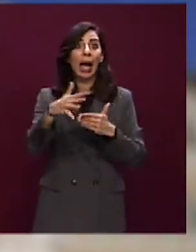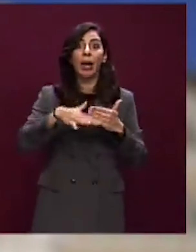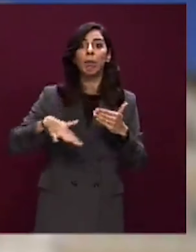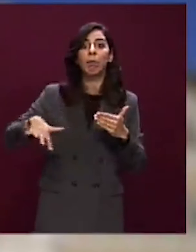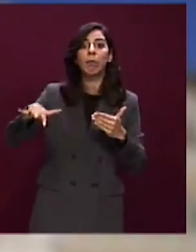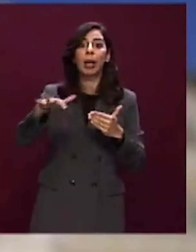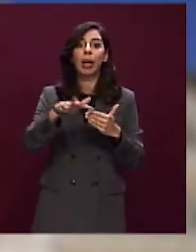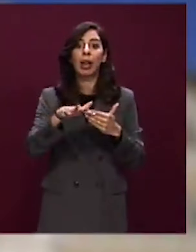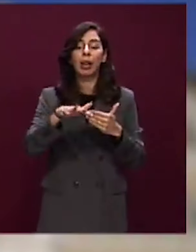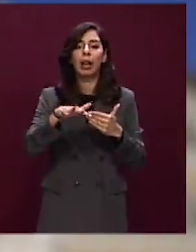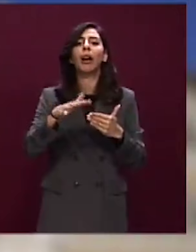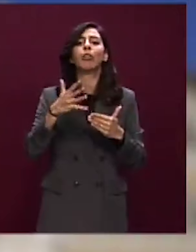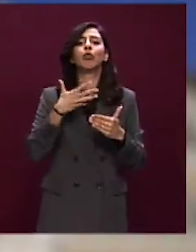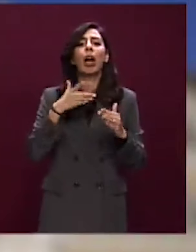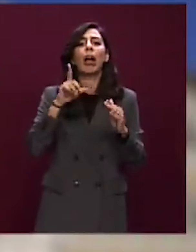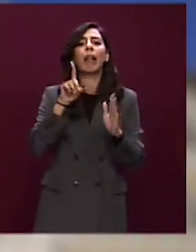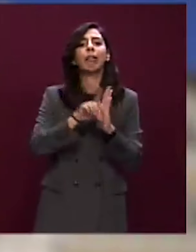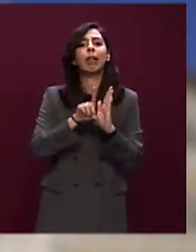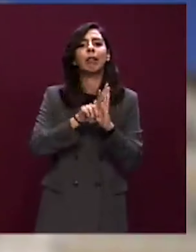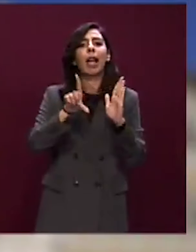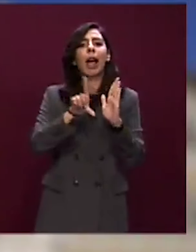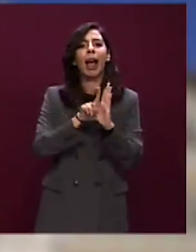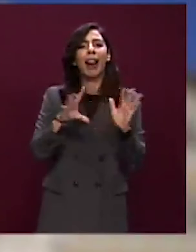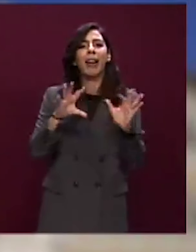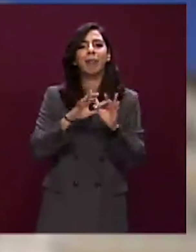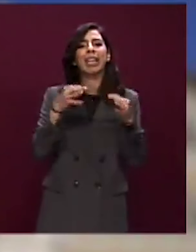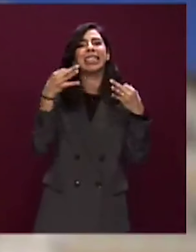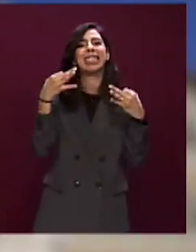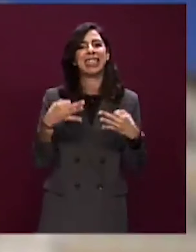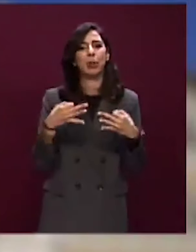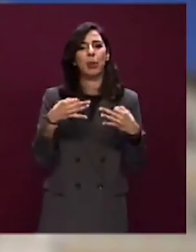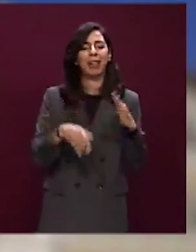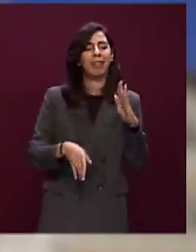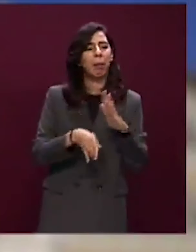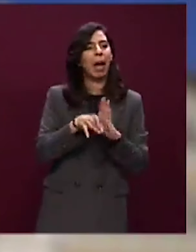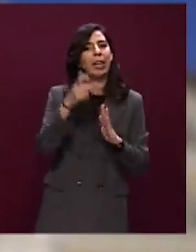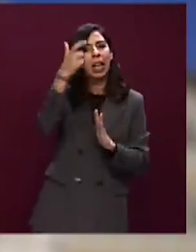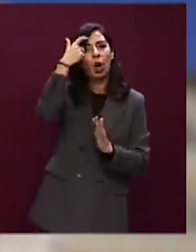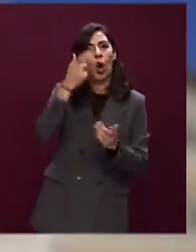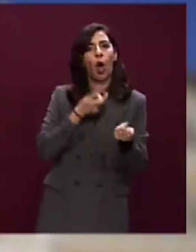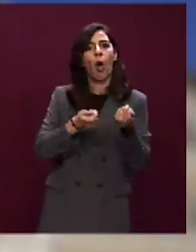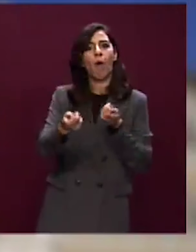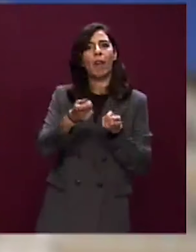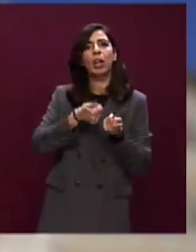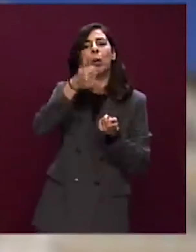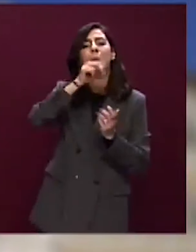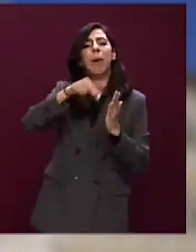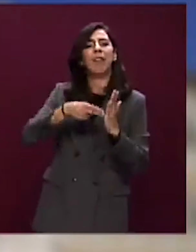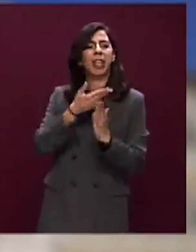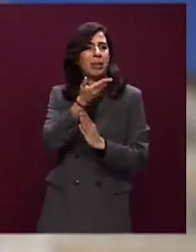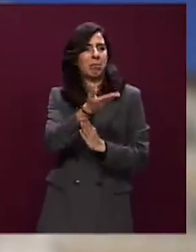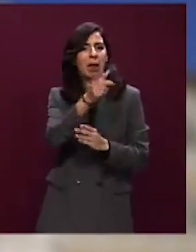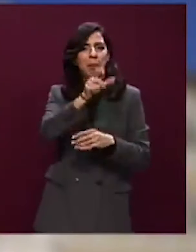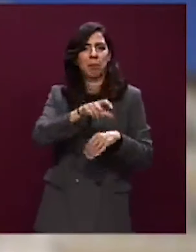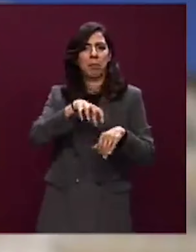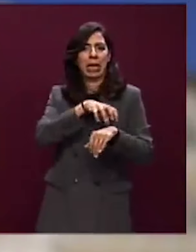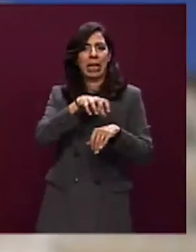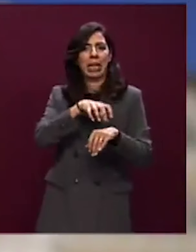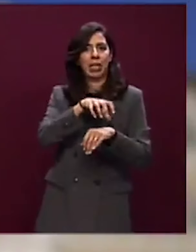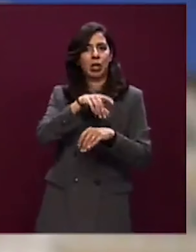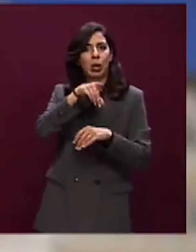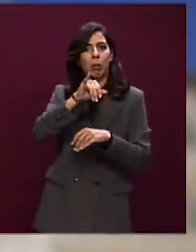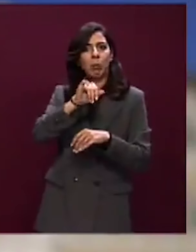un DDL sulla sicurezza, di iniziativa governativa a prima firma sua, Ministro Piantedosi.